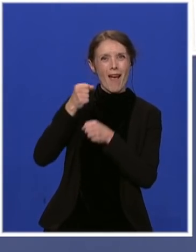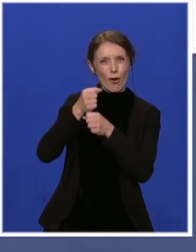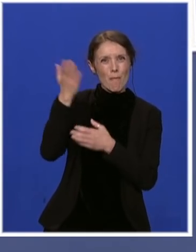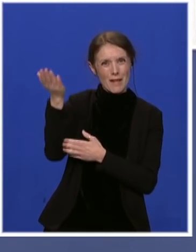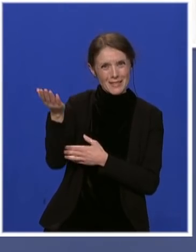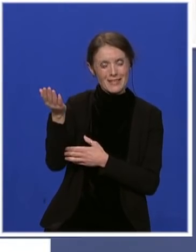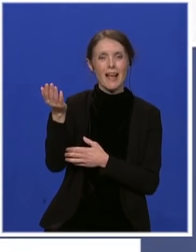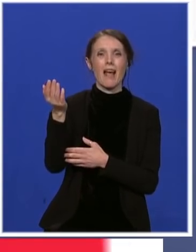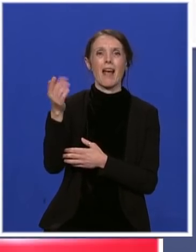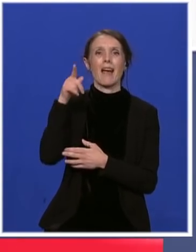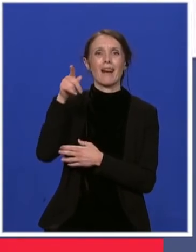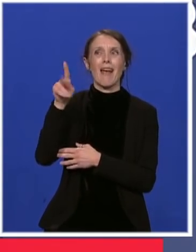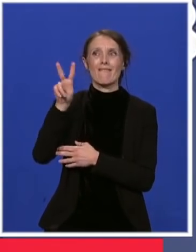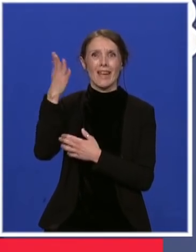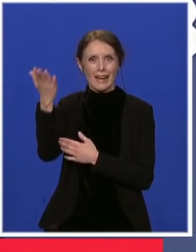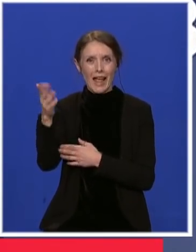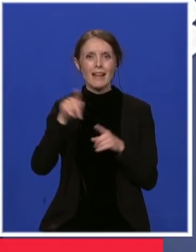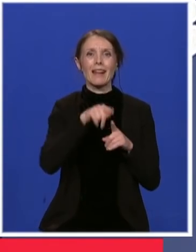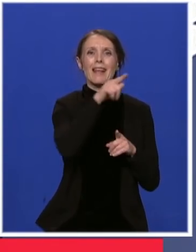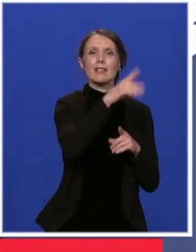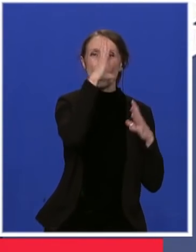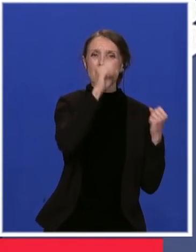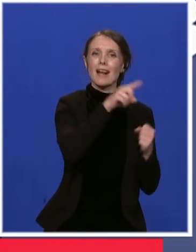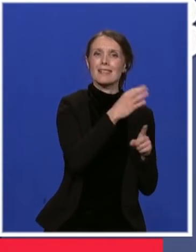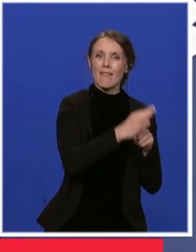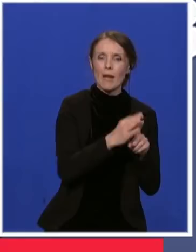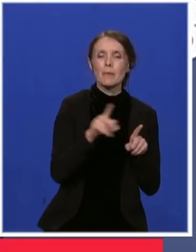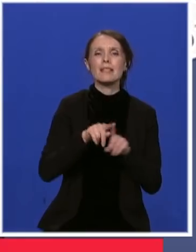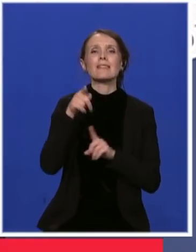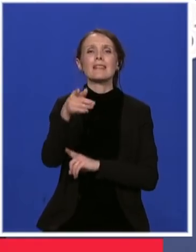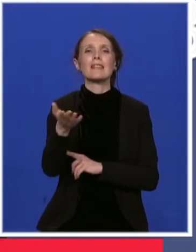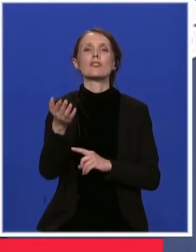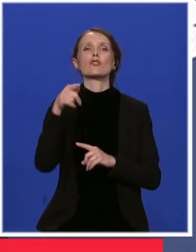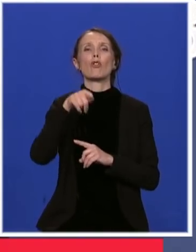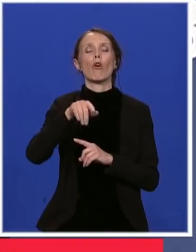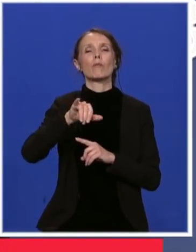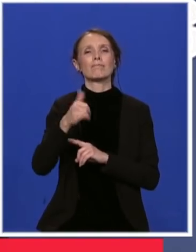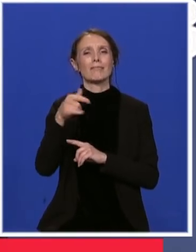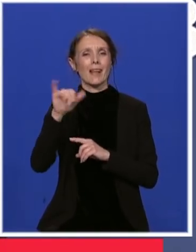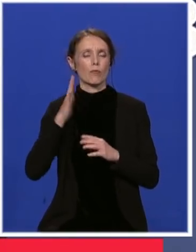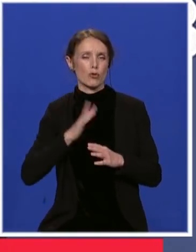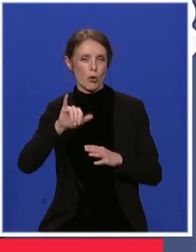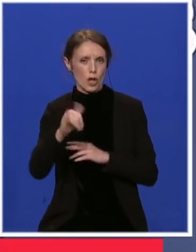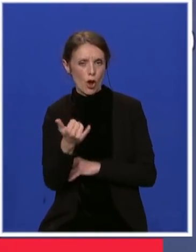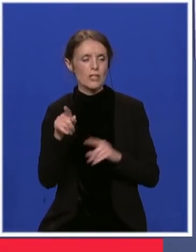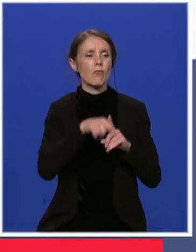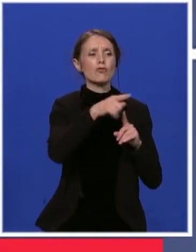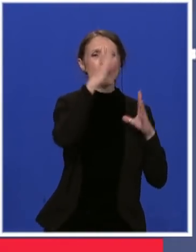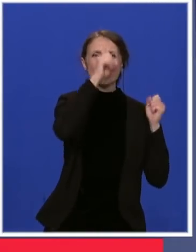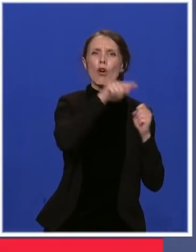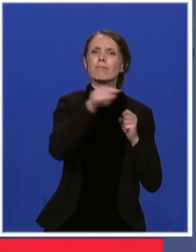Vaša ekscelencija, gospovima Fabrici, gospođo Joksimović, Vaše ekscelencije, ambasadori zemalja Evropske unije.